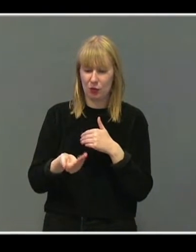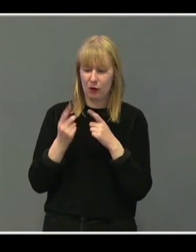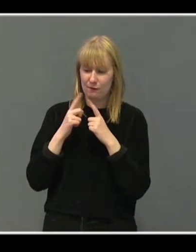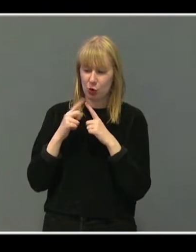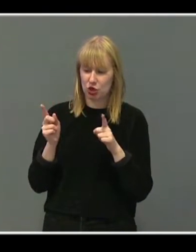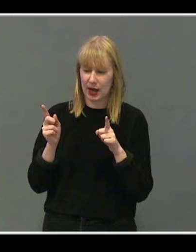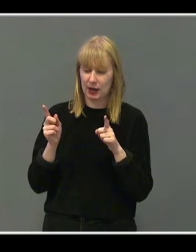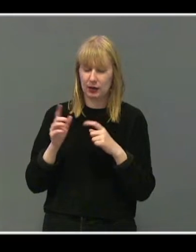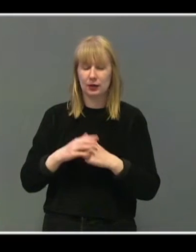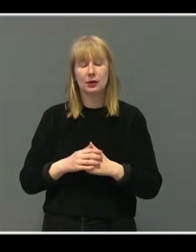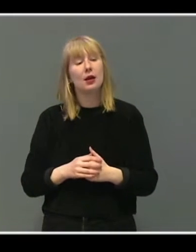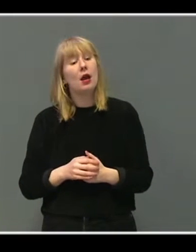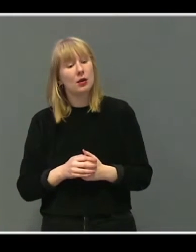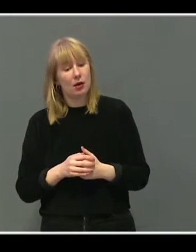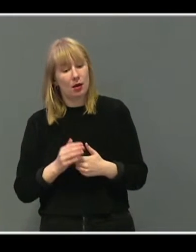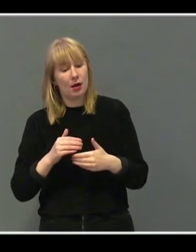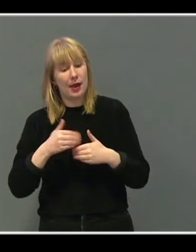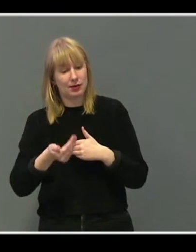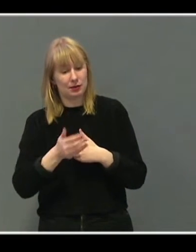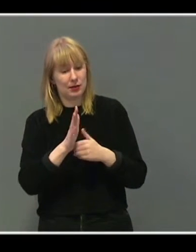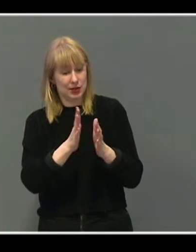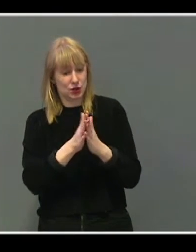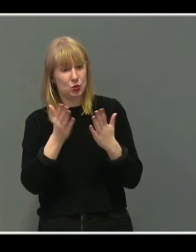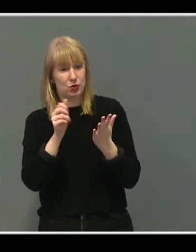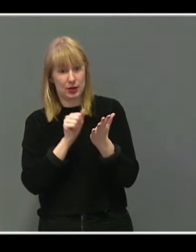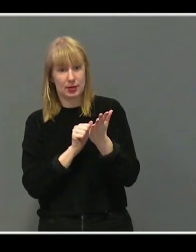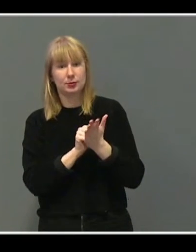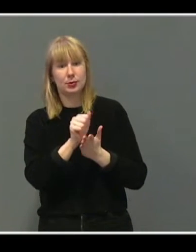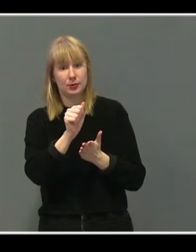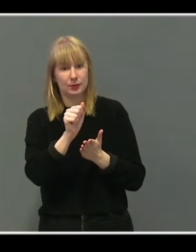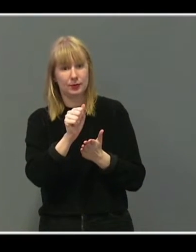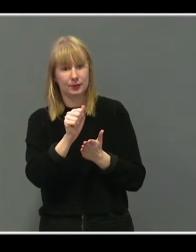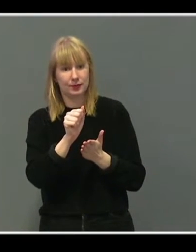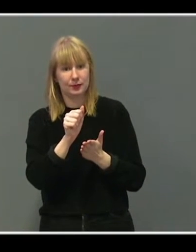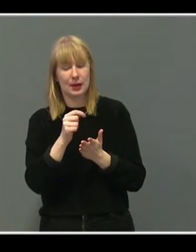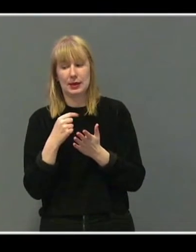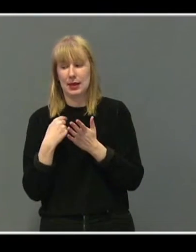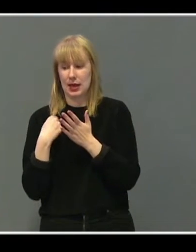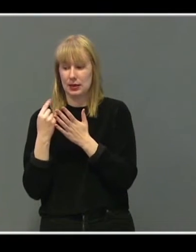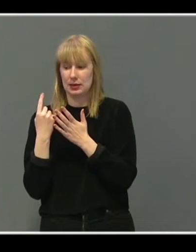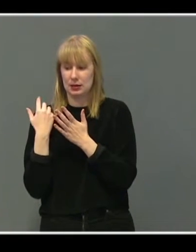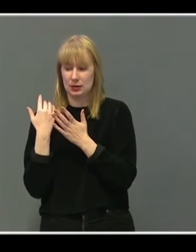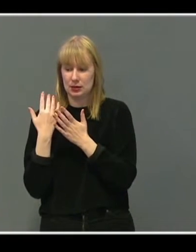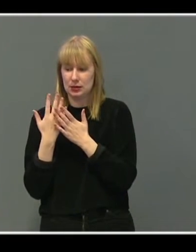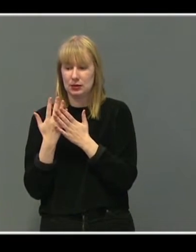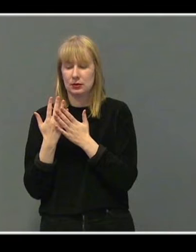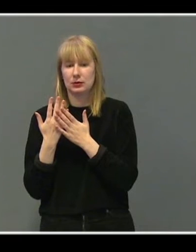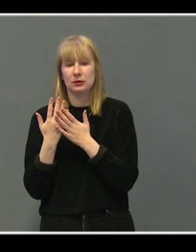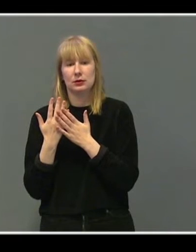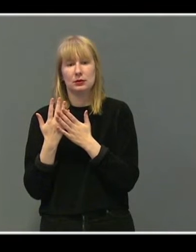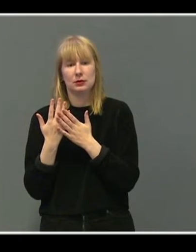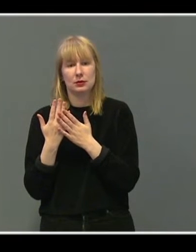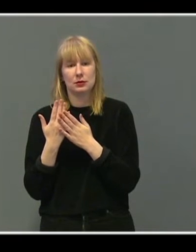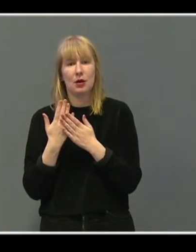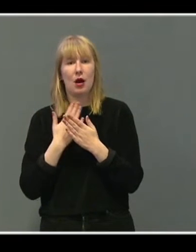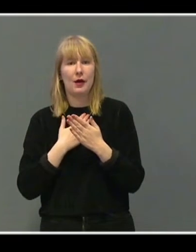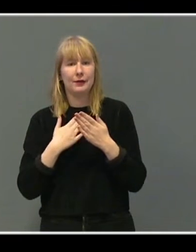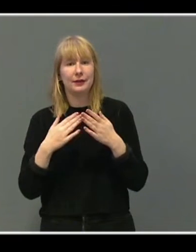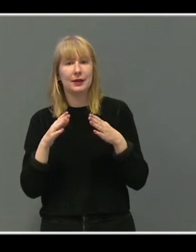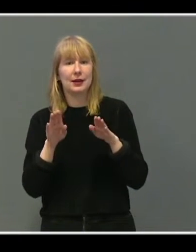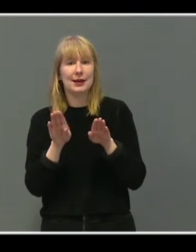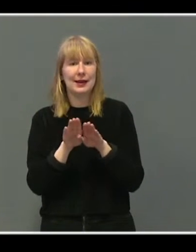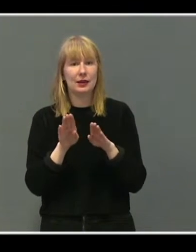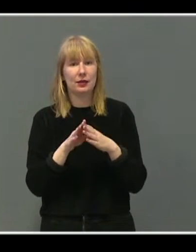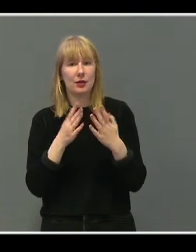det er etter historien når Mats kom ut. Jeg har jo i noen år holdt litt lignende type